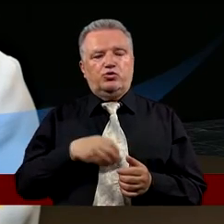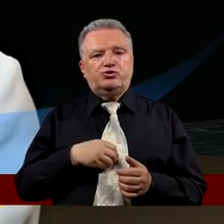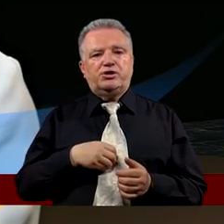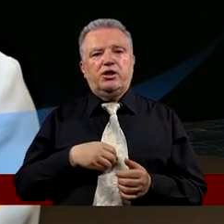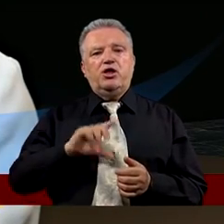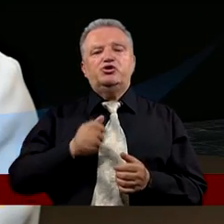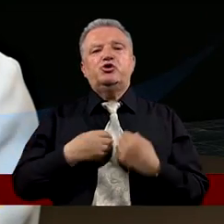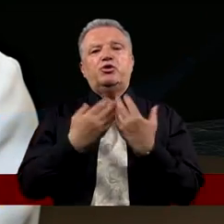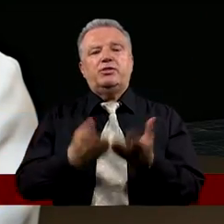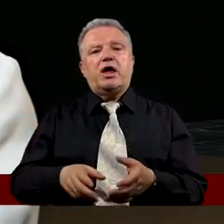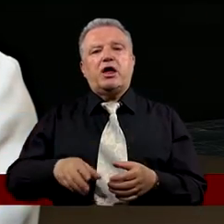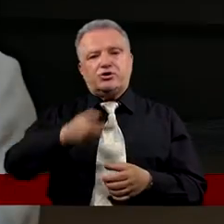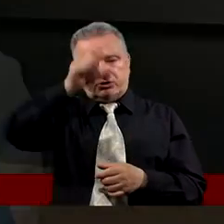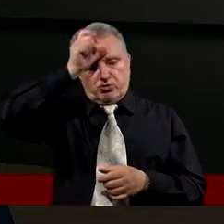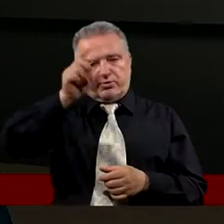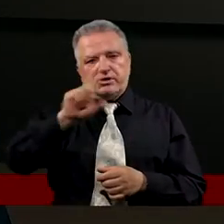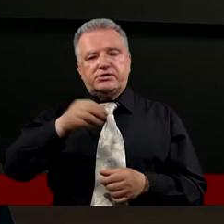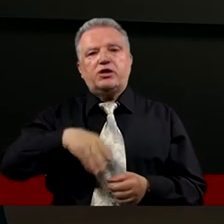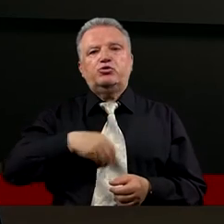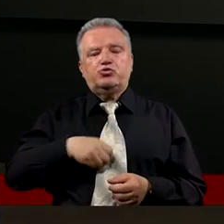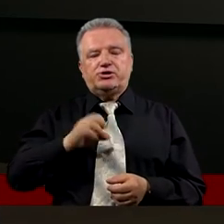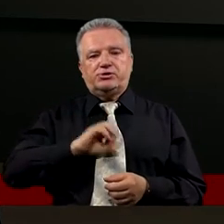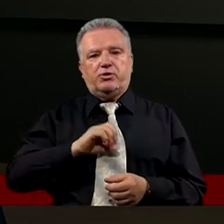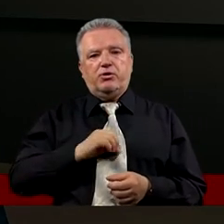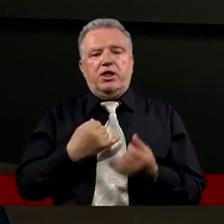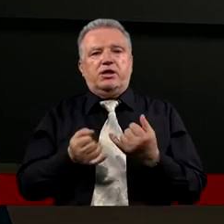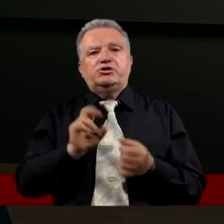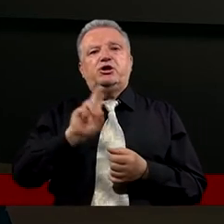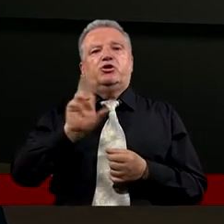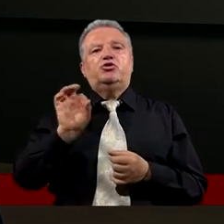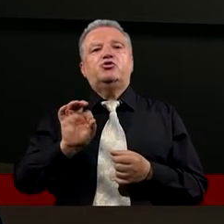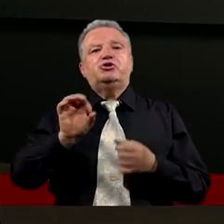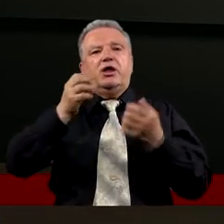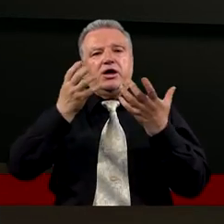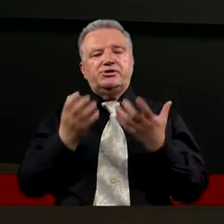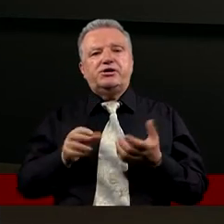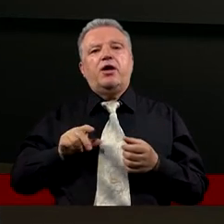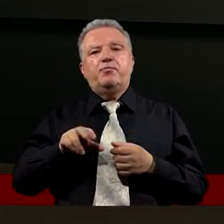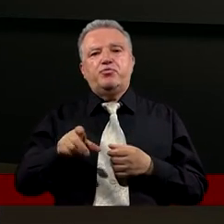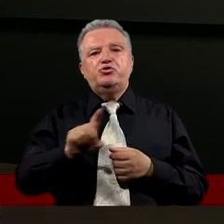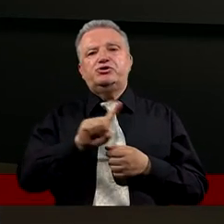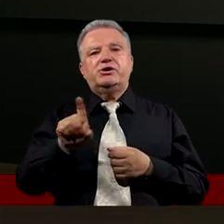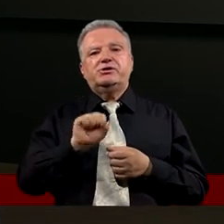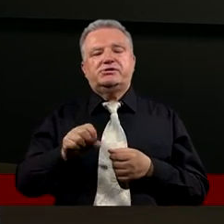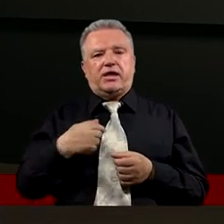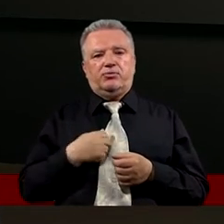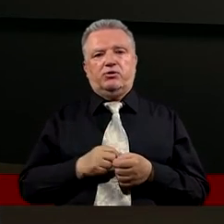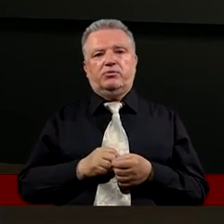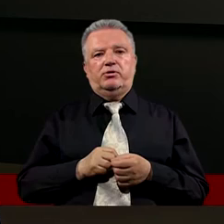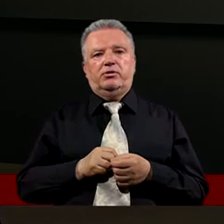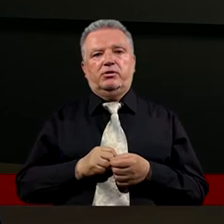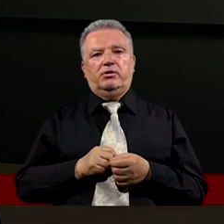Za duszę swoją Pan Jezus mówi Jeśli ktoś chce pójść za mną